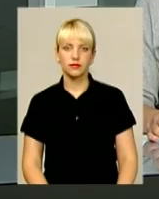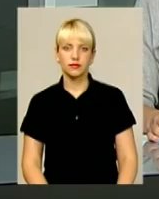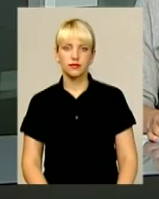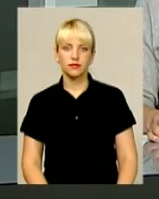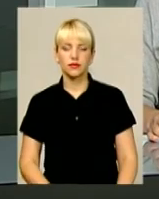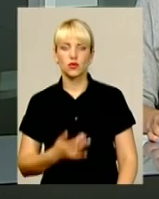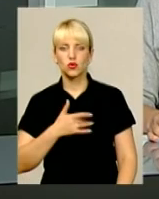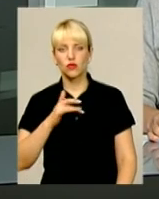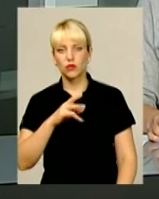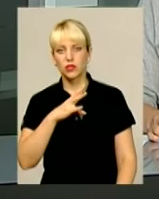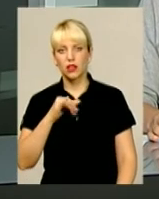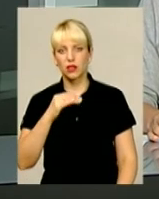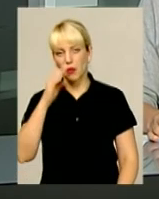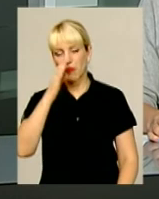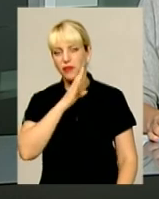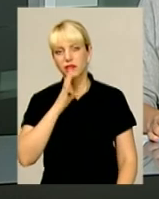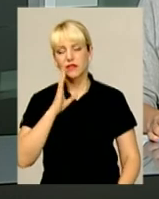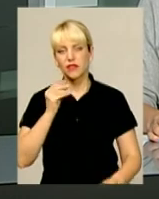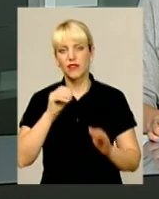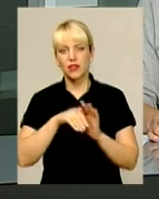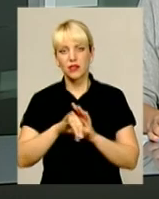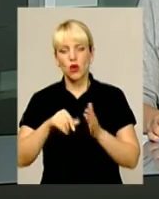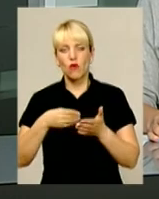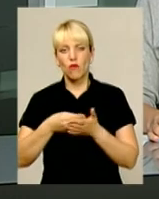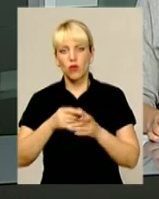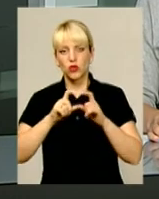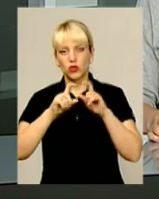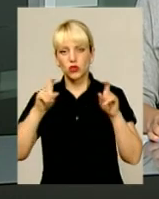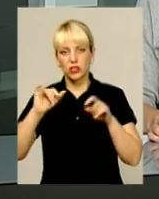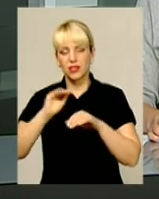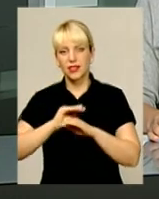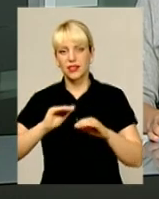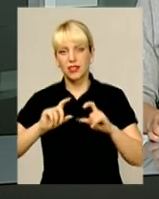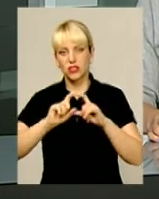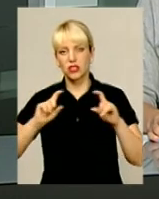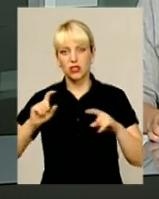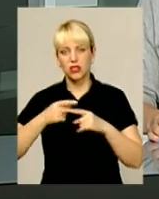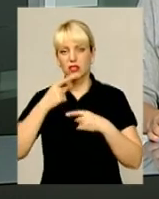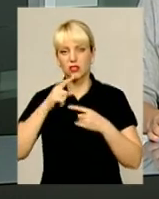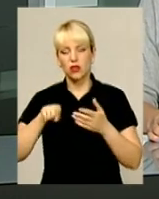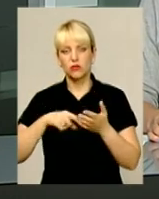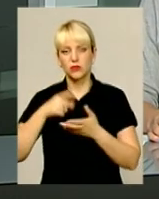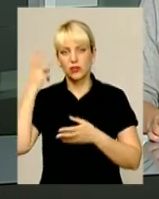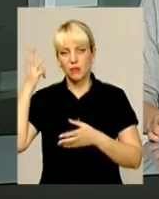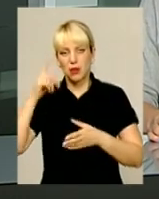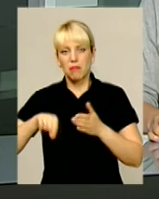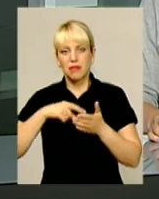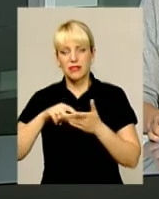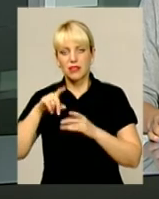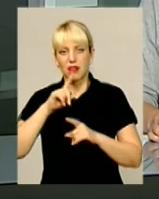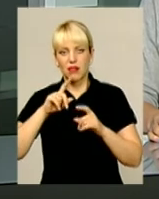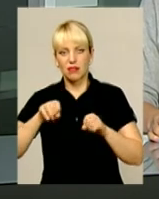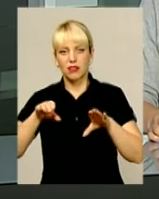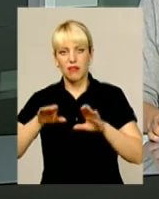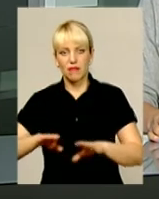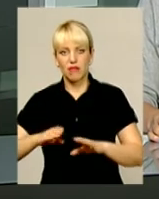Зовори «ні» батьківським внескам у фонди шкіл та садочків сказали у Хмельницькому. Міська рада прийняла рішення влити в освітянський